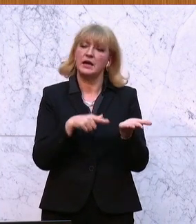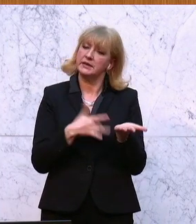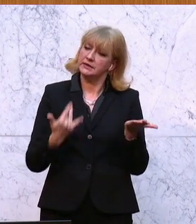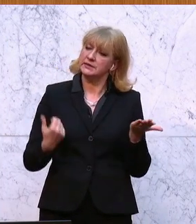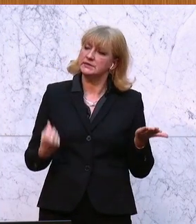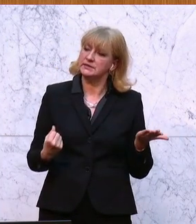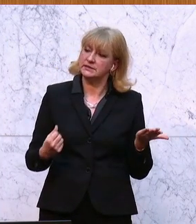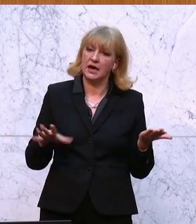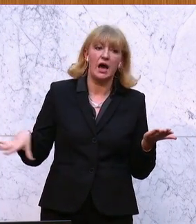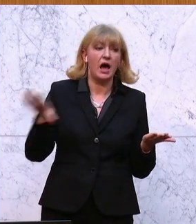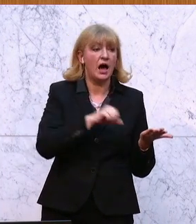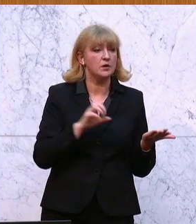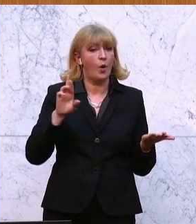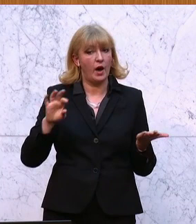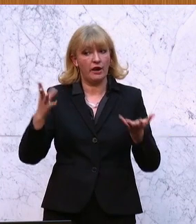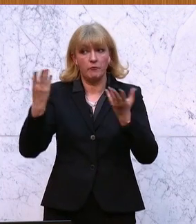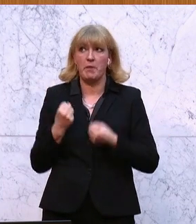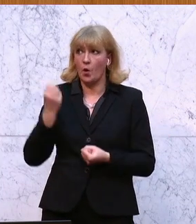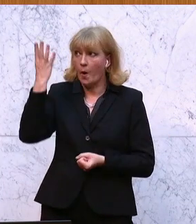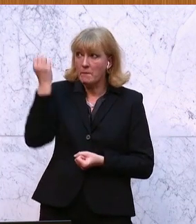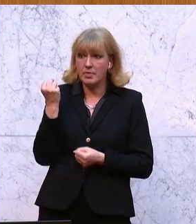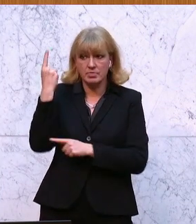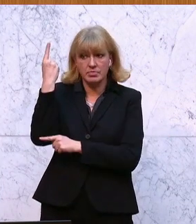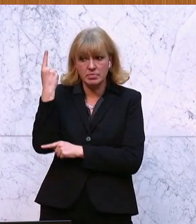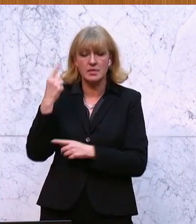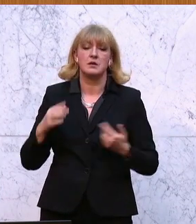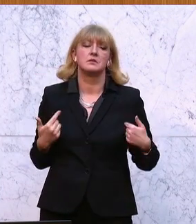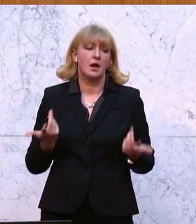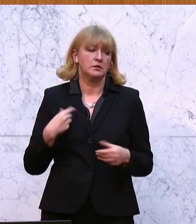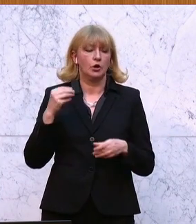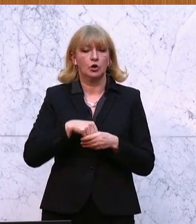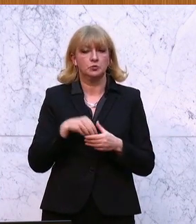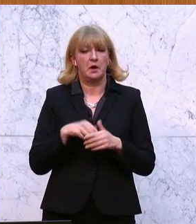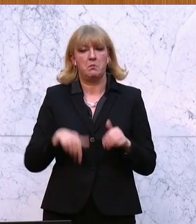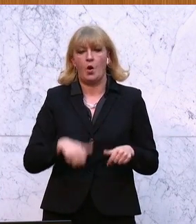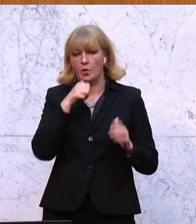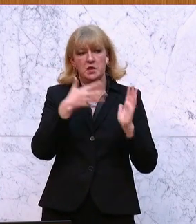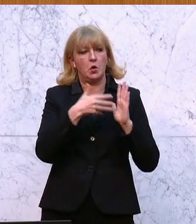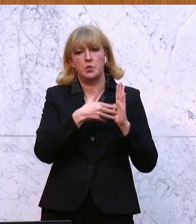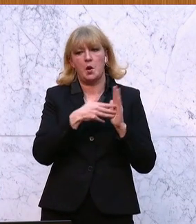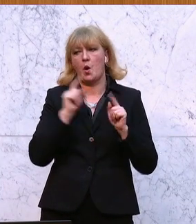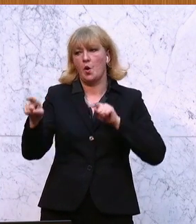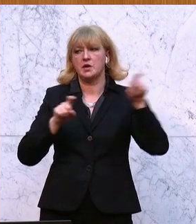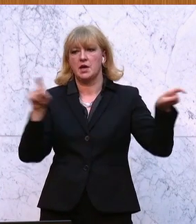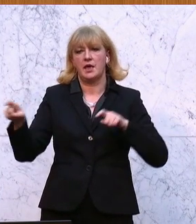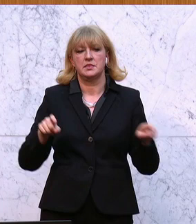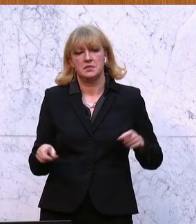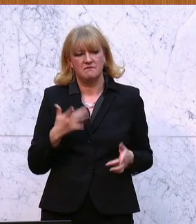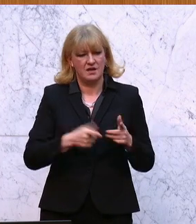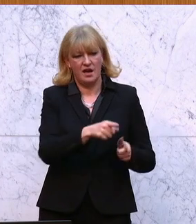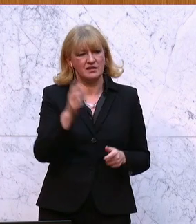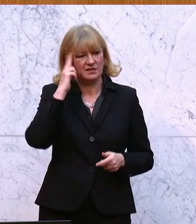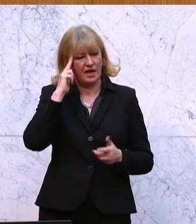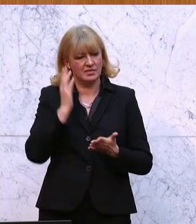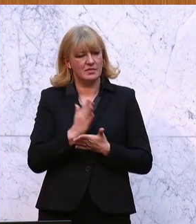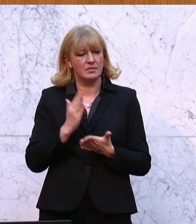alle jene, die den ORF empfangen und wir ersparen es dadurch eine Überprüfung. Sie kennen das vielleicht noch, wie dann